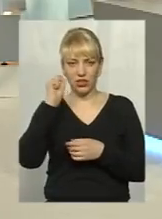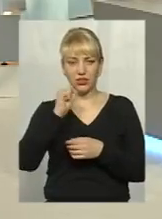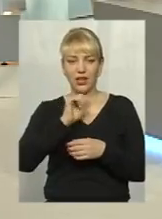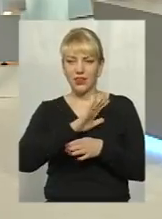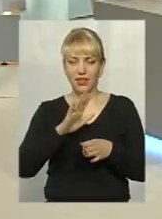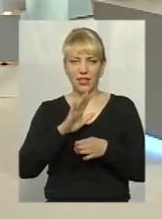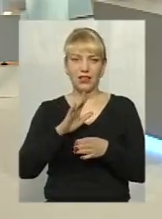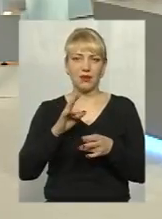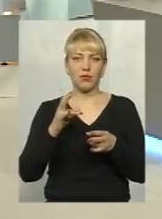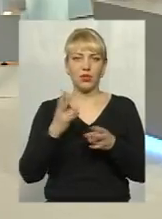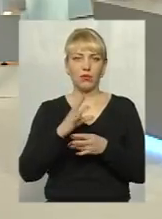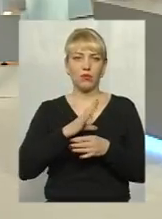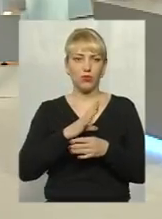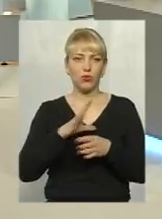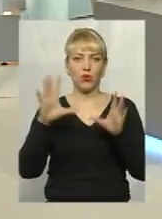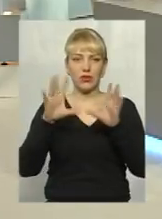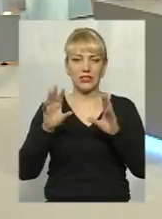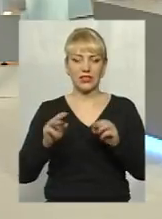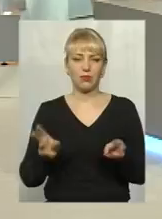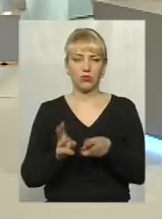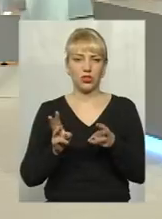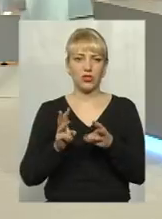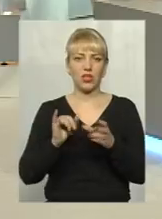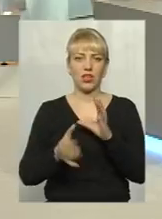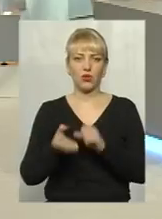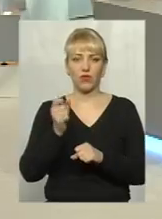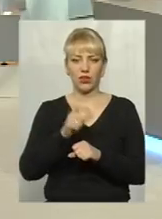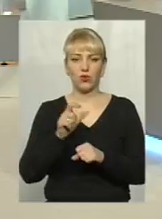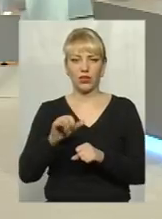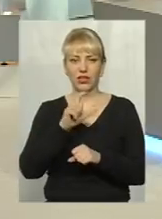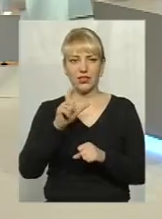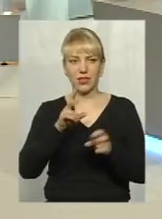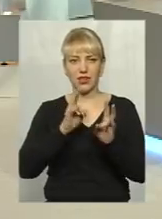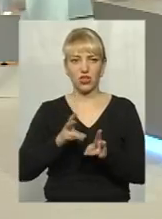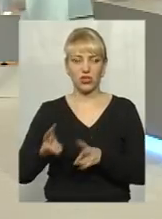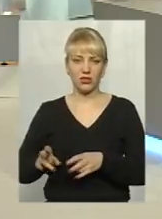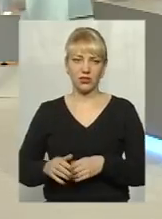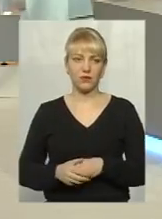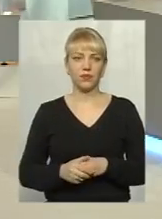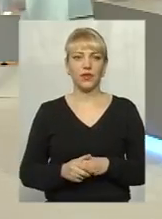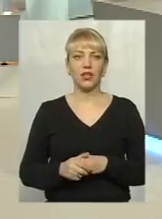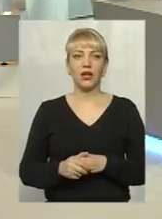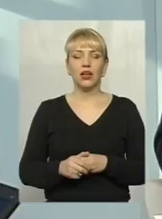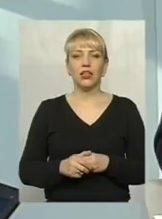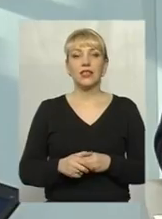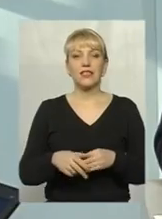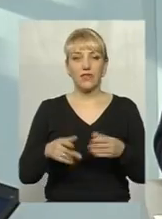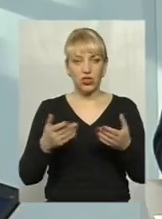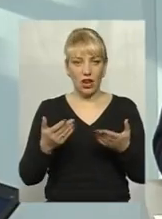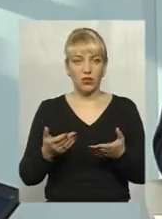пожежі або ж рятувати людей із нещастя? Ну, звичайно,